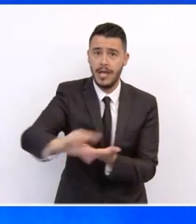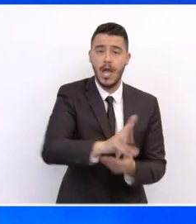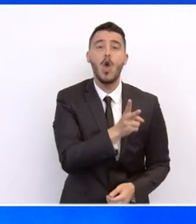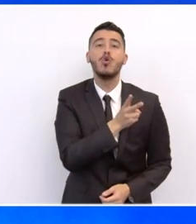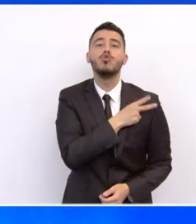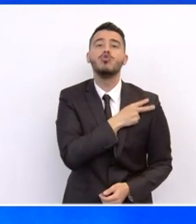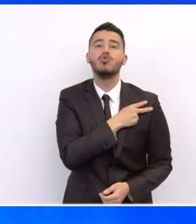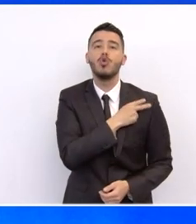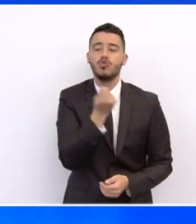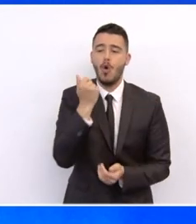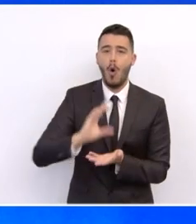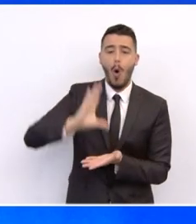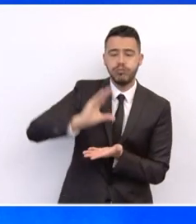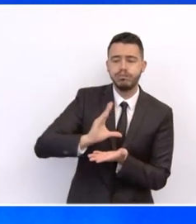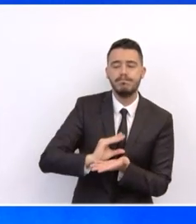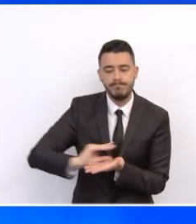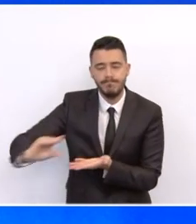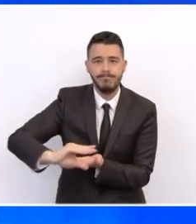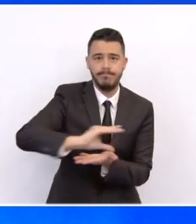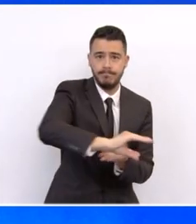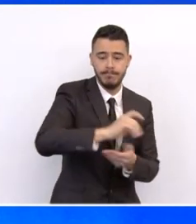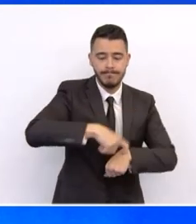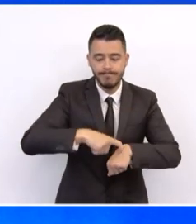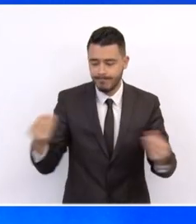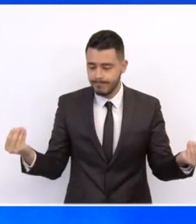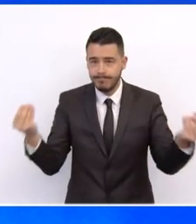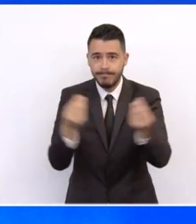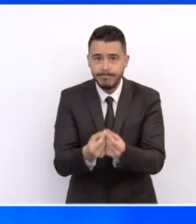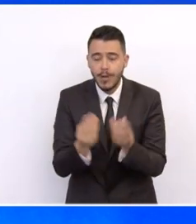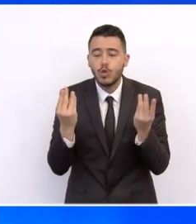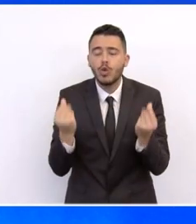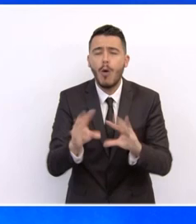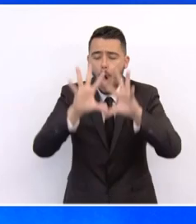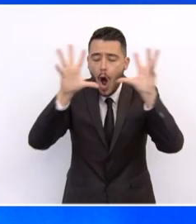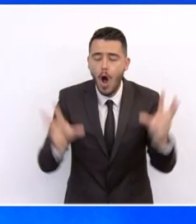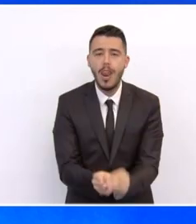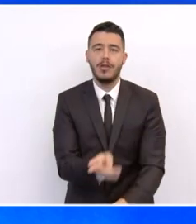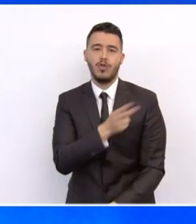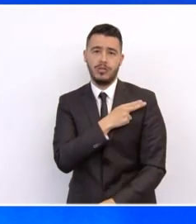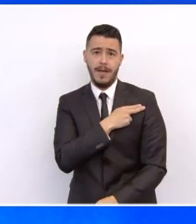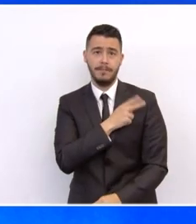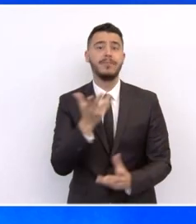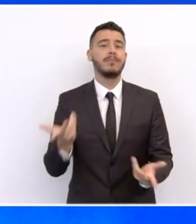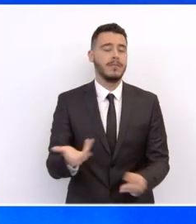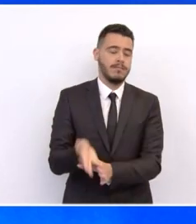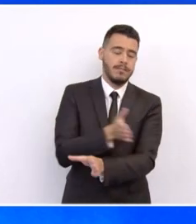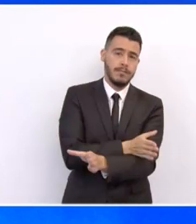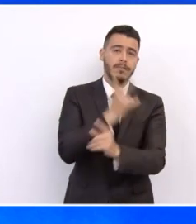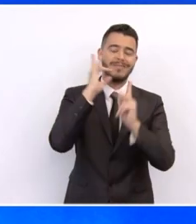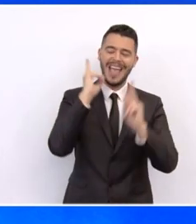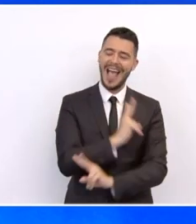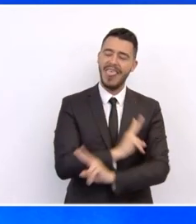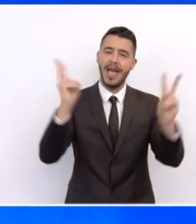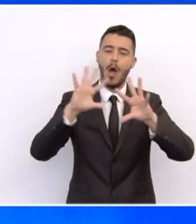το σωστό λόγο, τη σωστή στιγμή και με το σωστό τρόπο. Γι' αυτό θα υπάρχει πλήρης διαφάνεια για την εκτέλεση του σχεδίου και συνεχής δημόσια